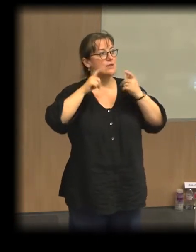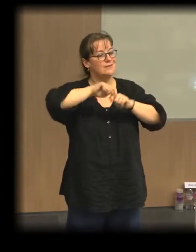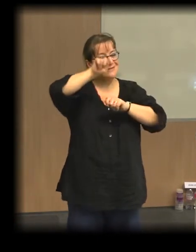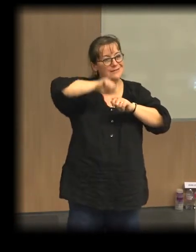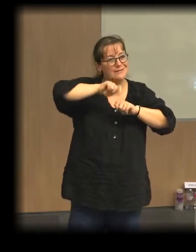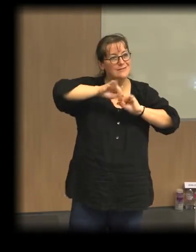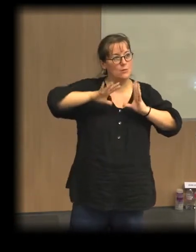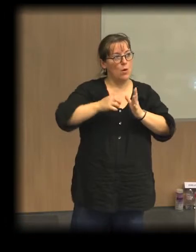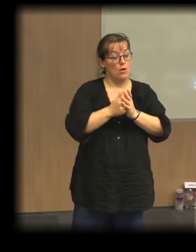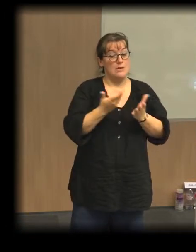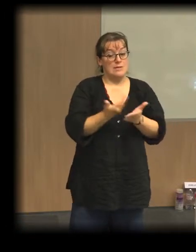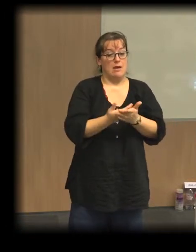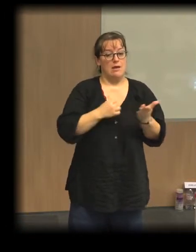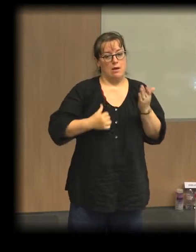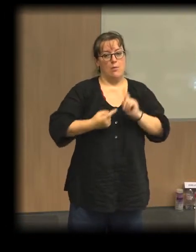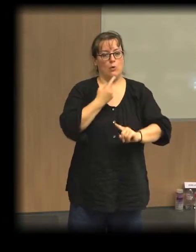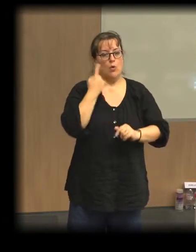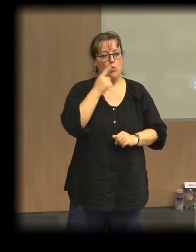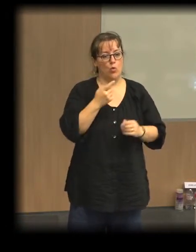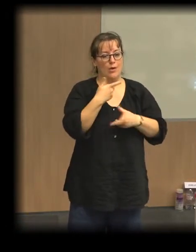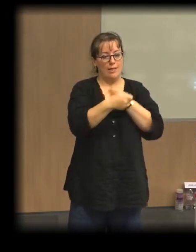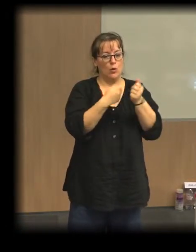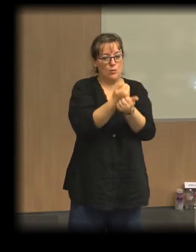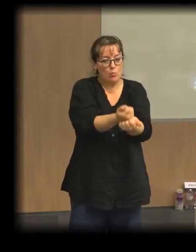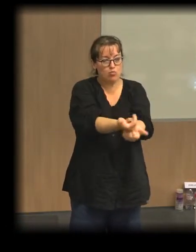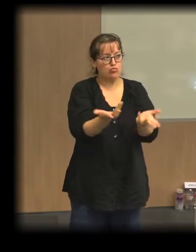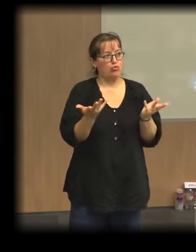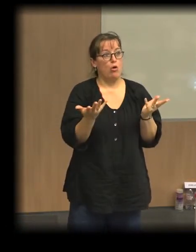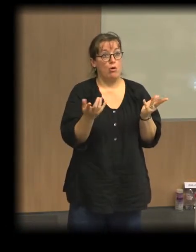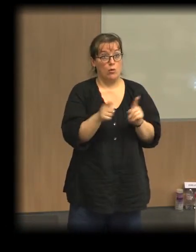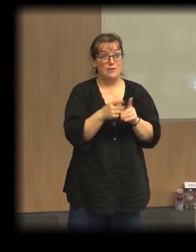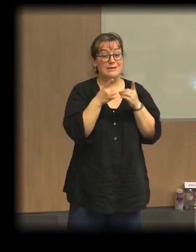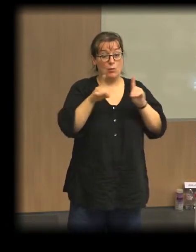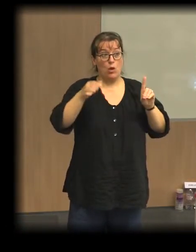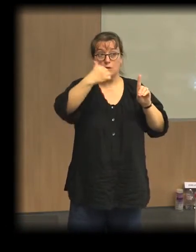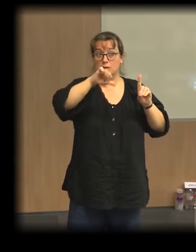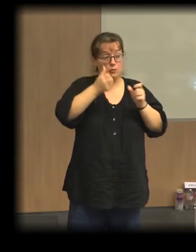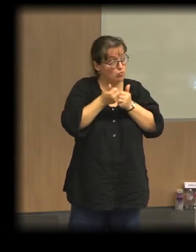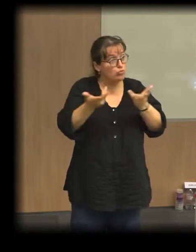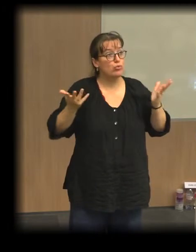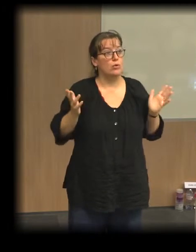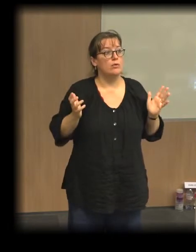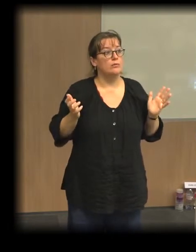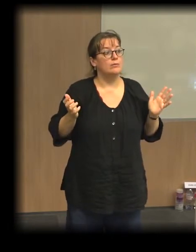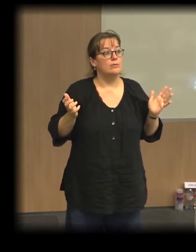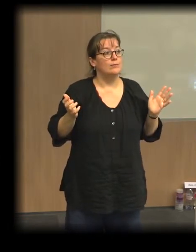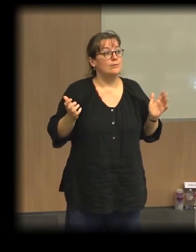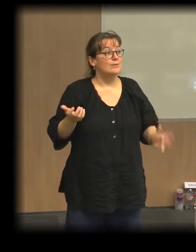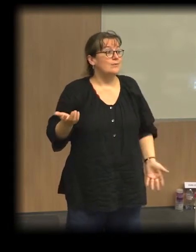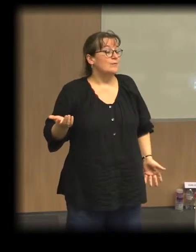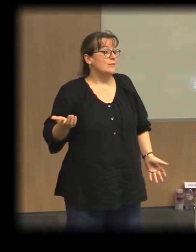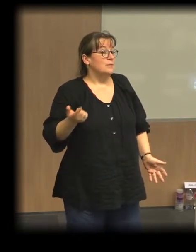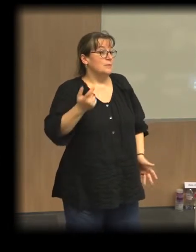plurielle et de démocratie plurielle. Ça veut dire que l'économie sociale et solidaire ne doit pas être